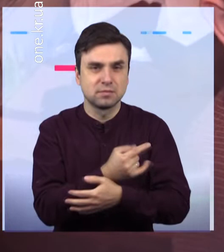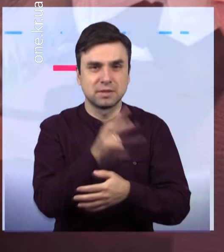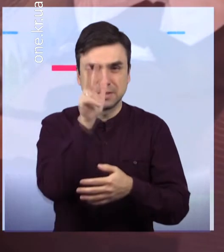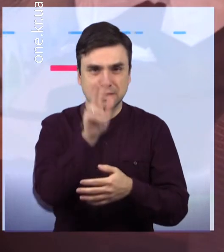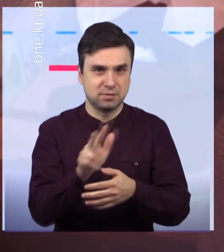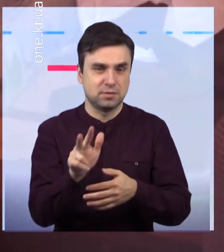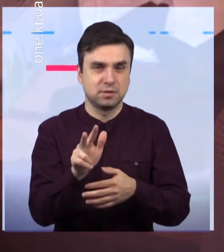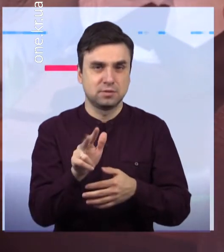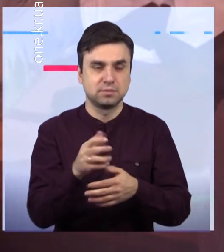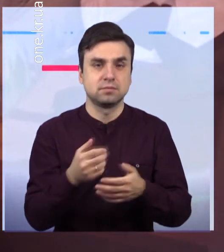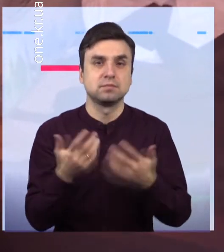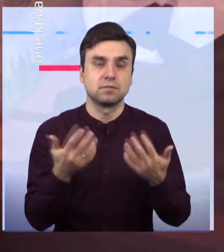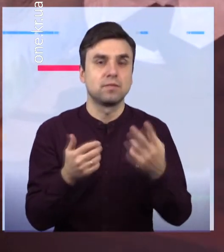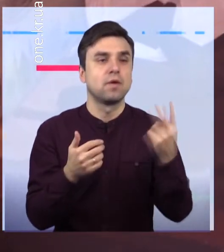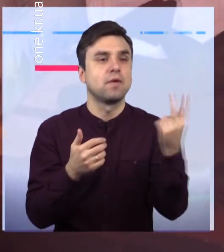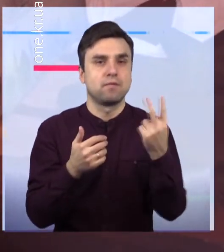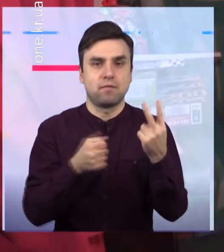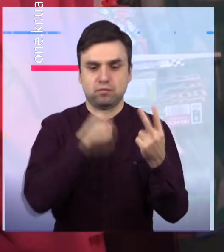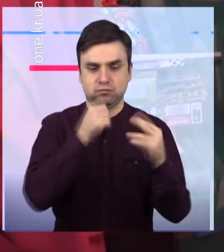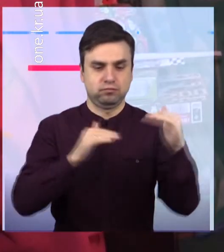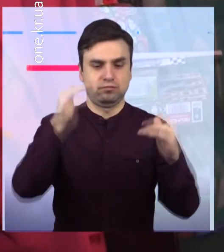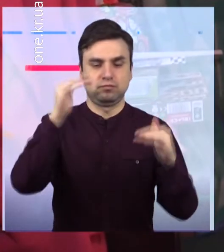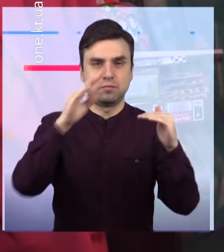отримав свій довгоочікуваний конструктор Лего